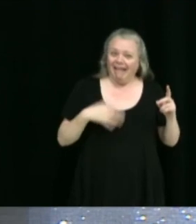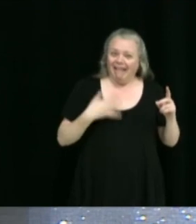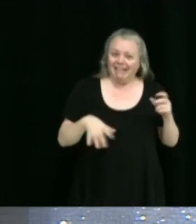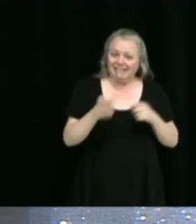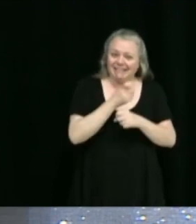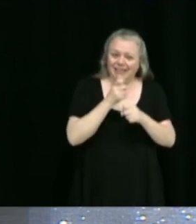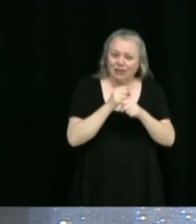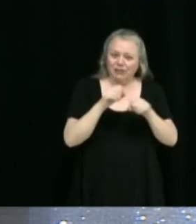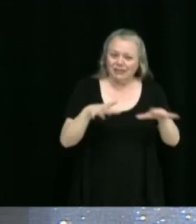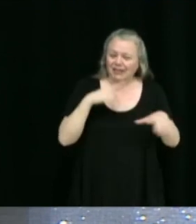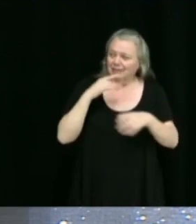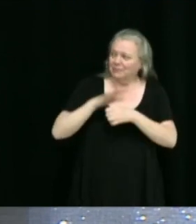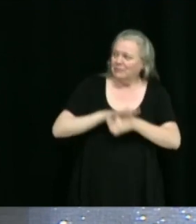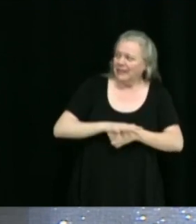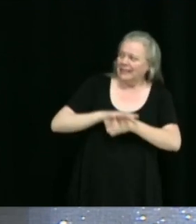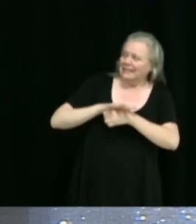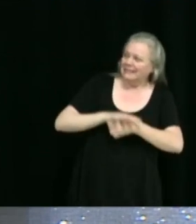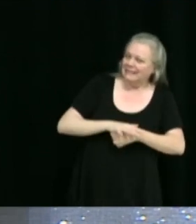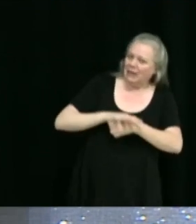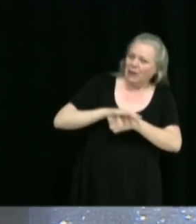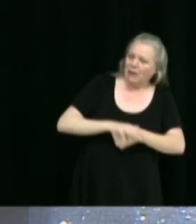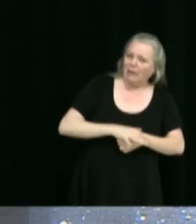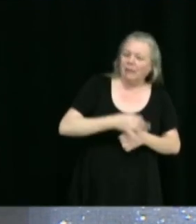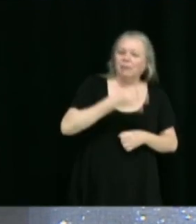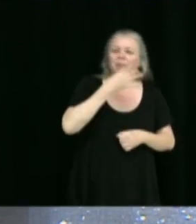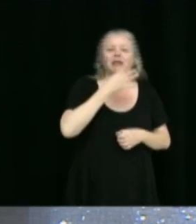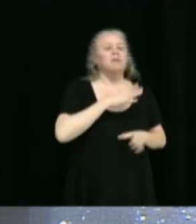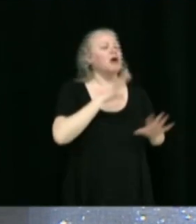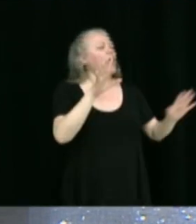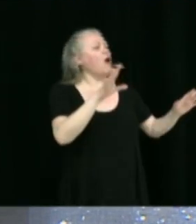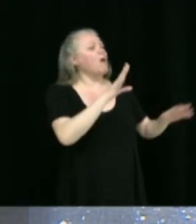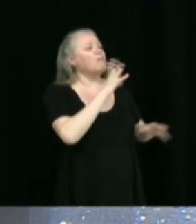Il ne peut plus se défiler à partir de là. C pas le faire, contre. Non.